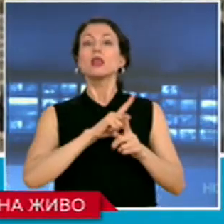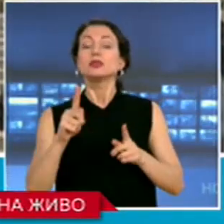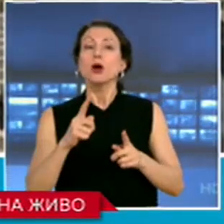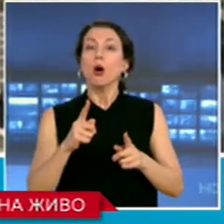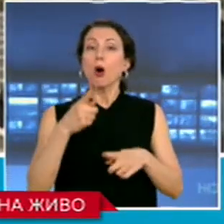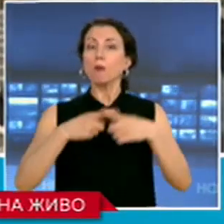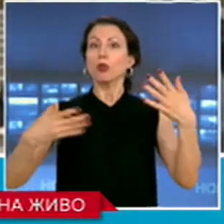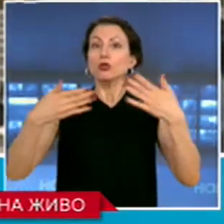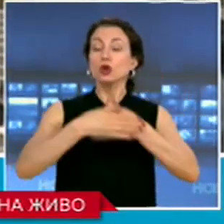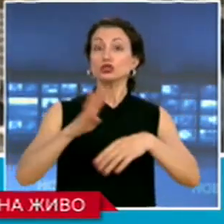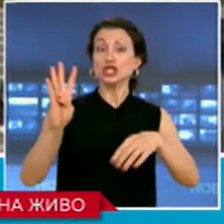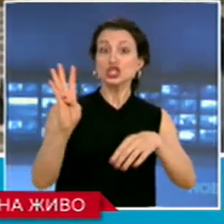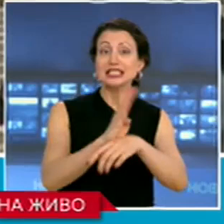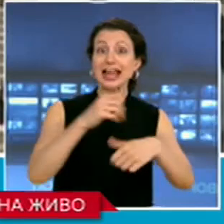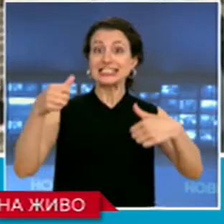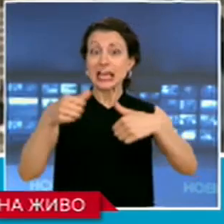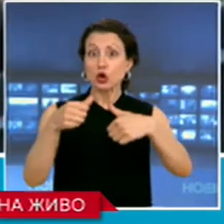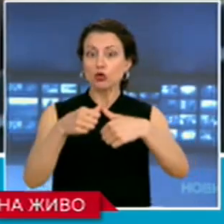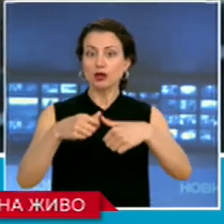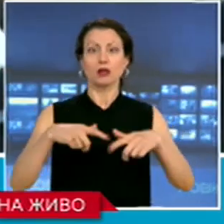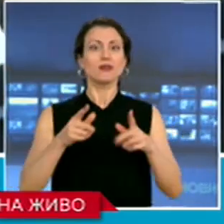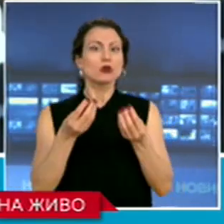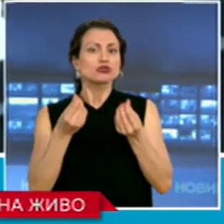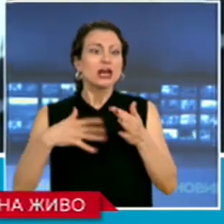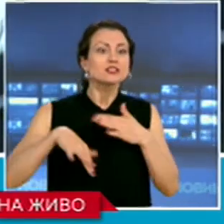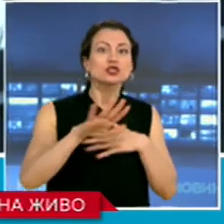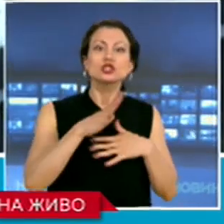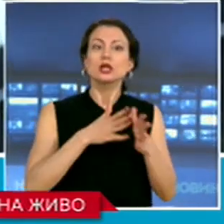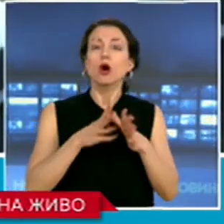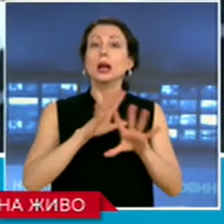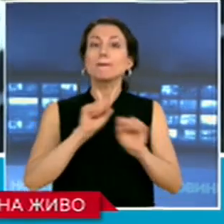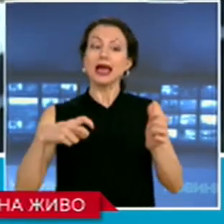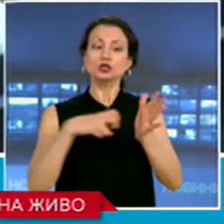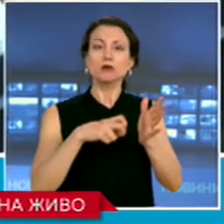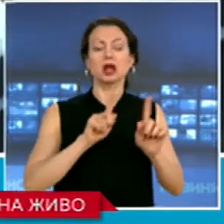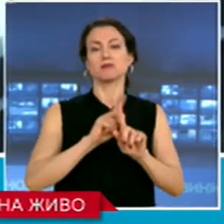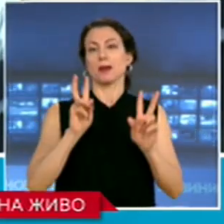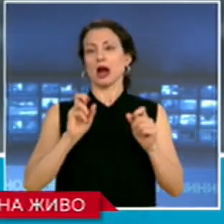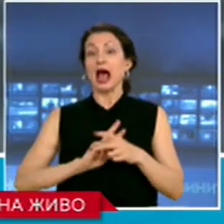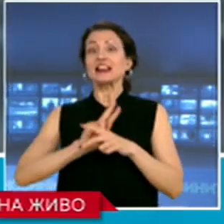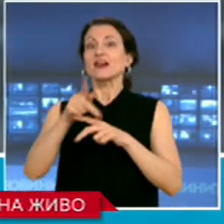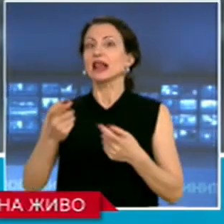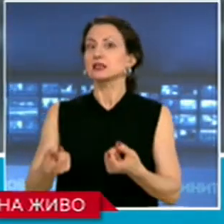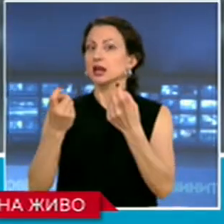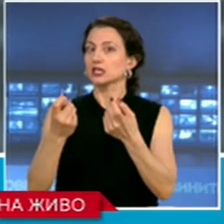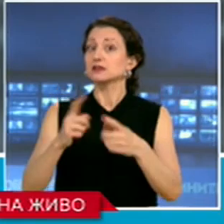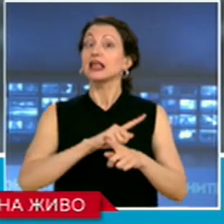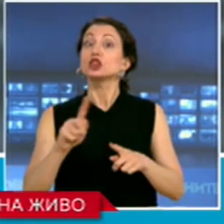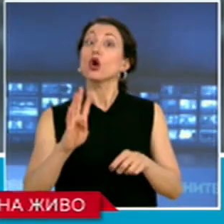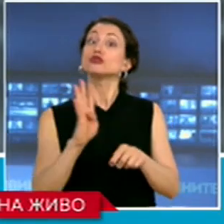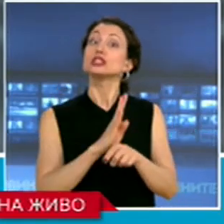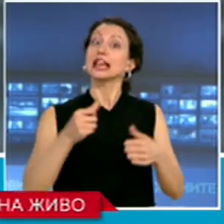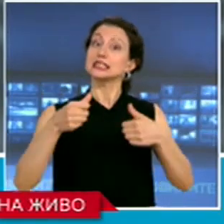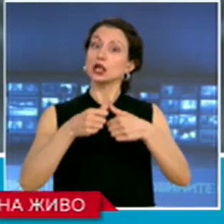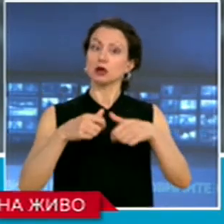юли. Това означава, че всички, които нямат QR-код в момента, няма как да влязат в Гърция до 14 юли. Всички останали обаче,